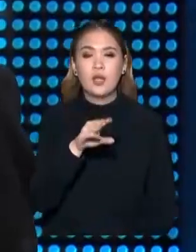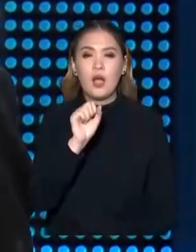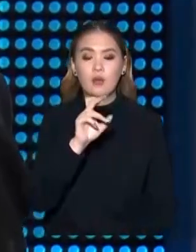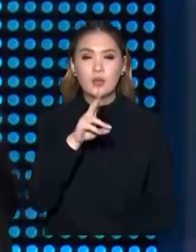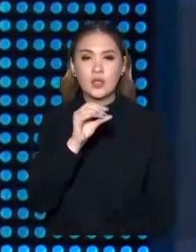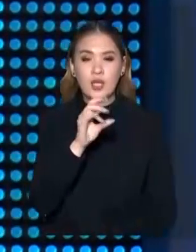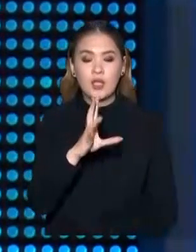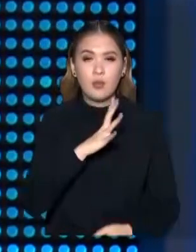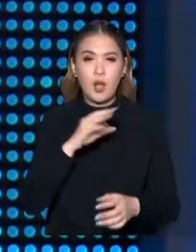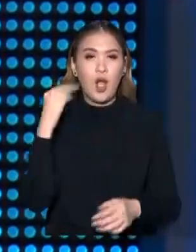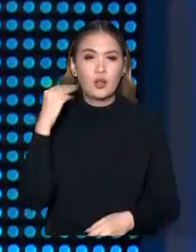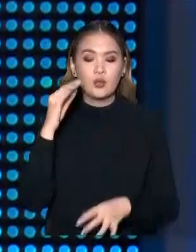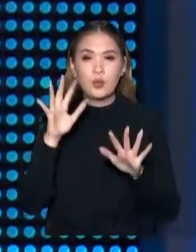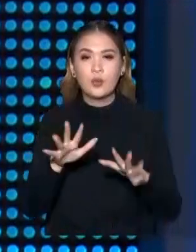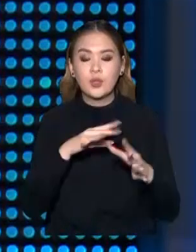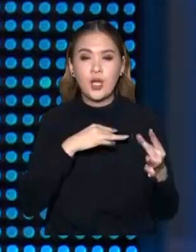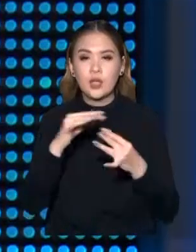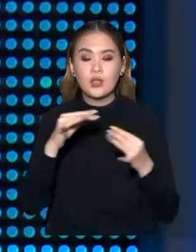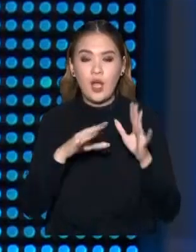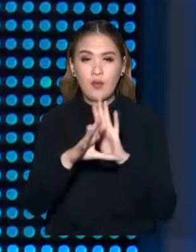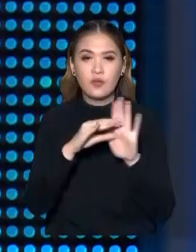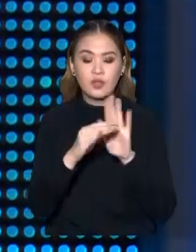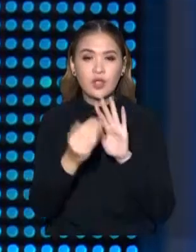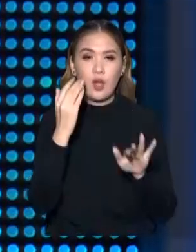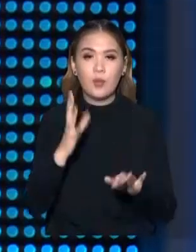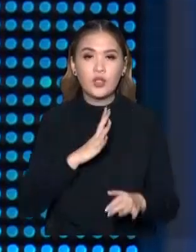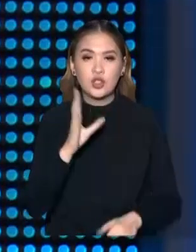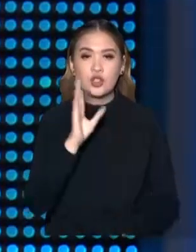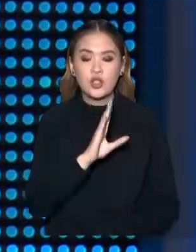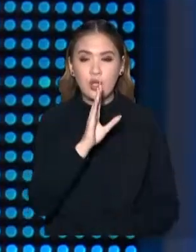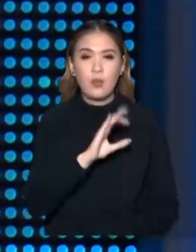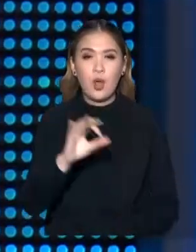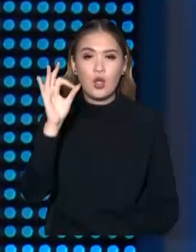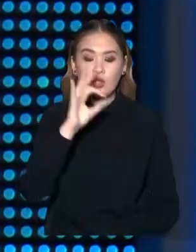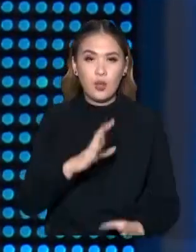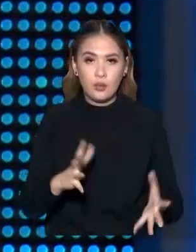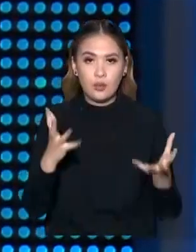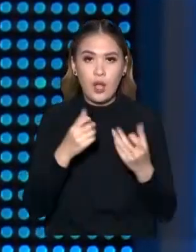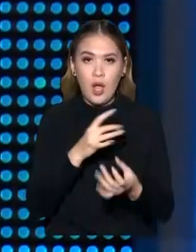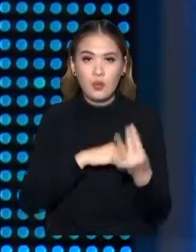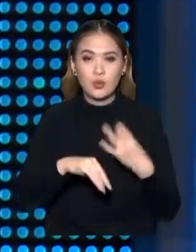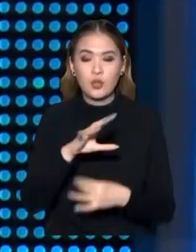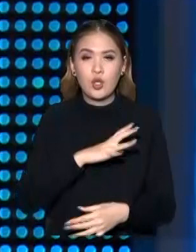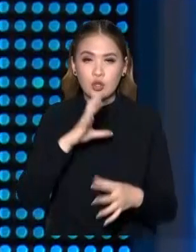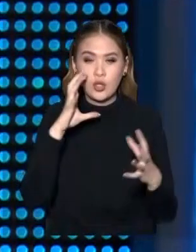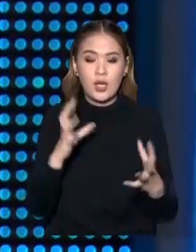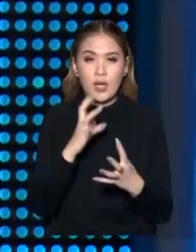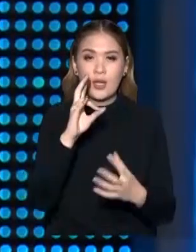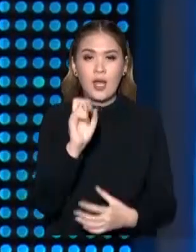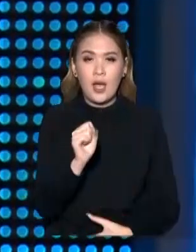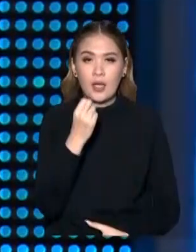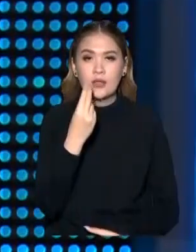избирателями в Ак-Тубе. Предвыборную встречу посетили жители города и женщины-предприниматели. Обсуждали тему сохранения